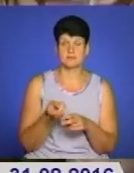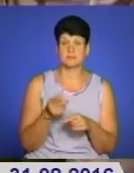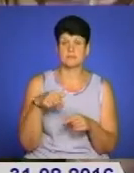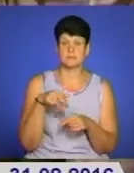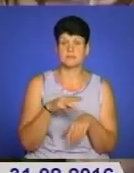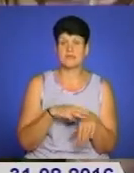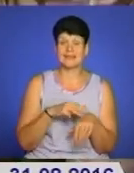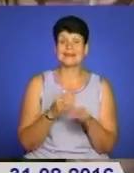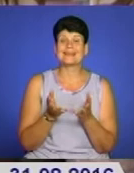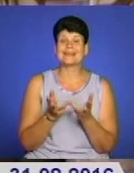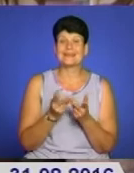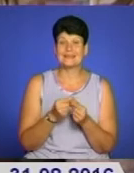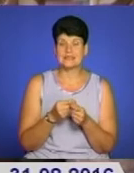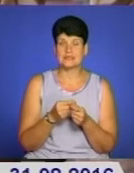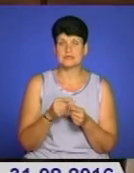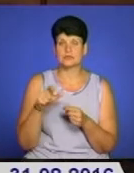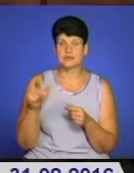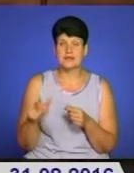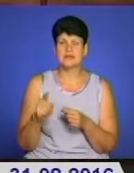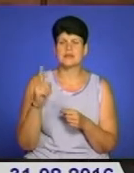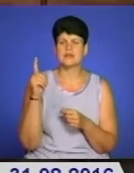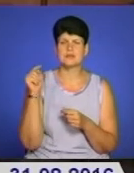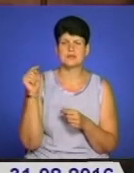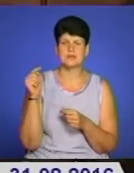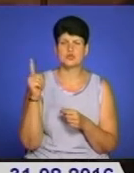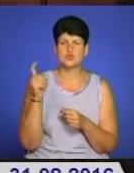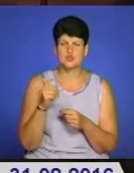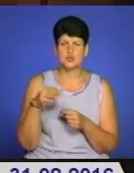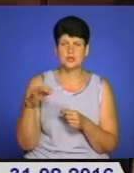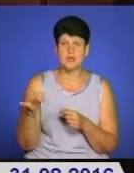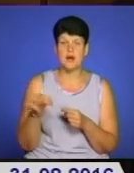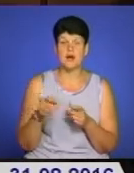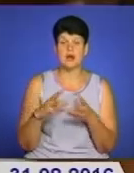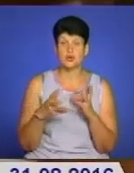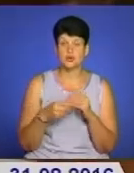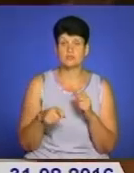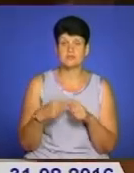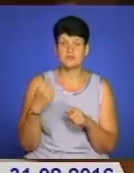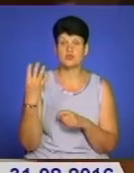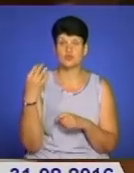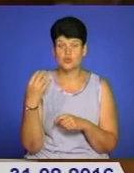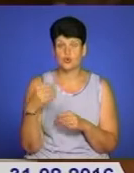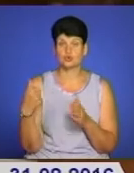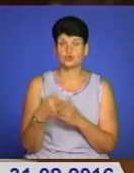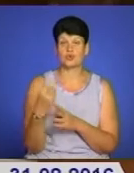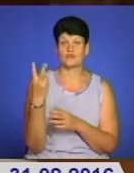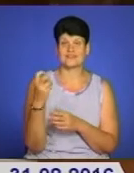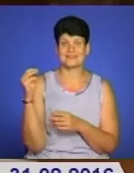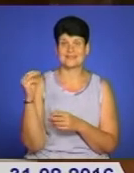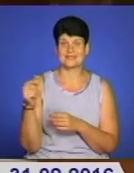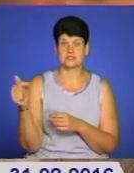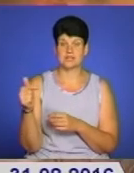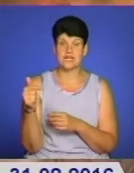Кількість жертв з шахрайської схеми сягнула сотні, а суми збитків, заданої окремим особам, коливалися від 40 до 200 тисяч гривень.